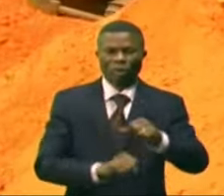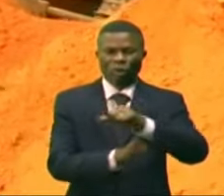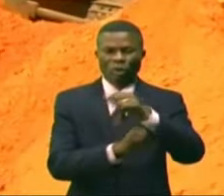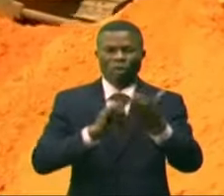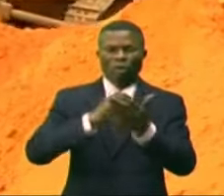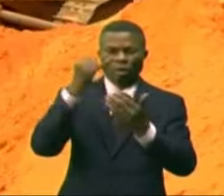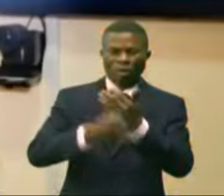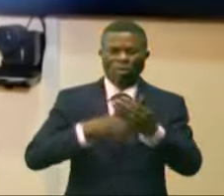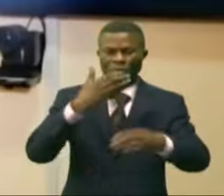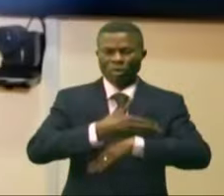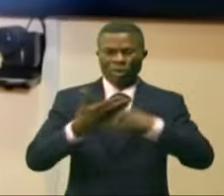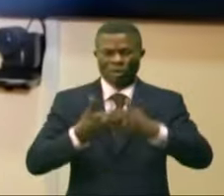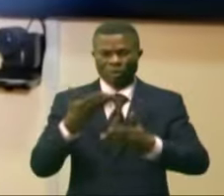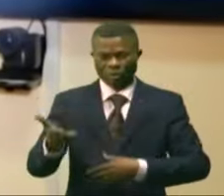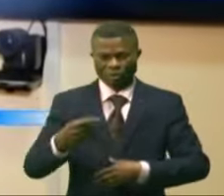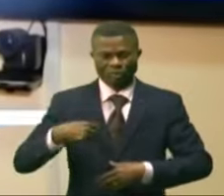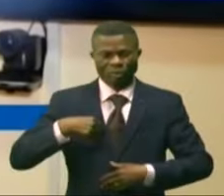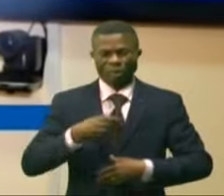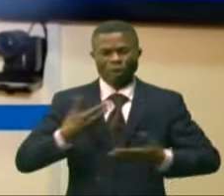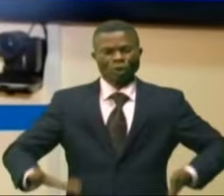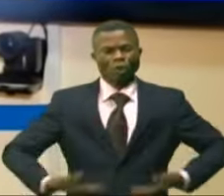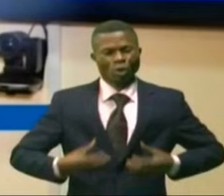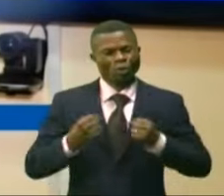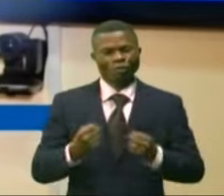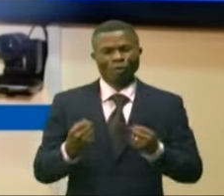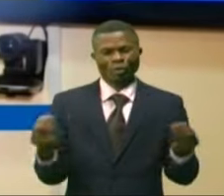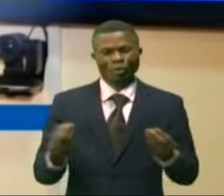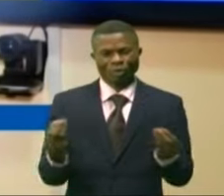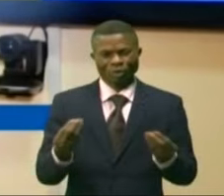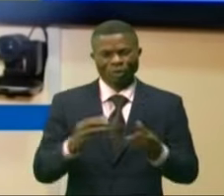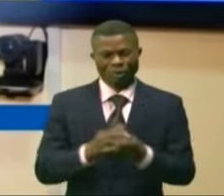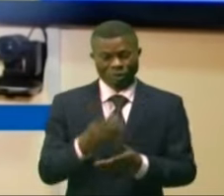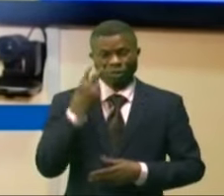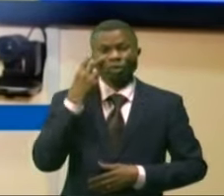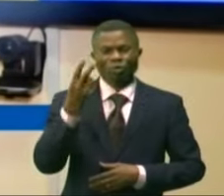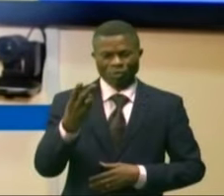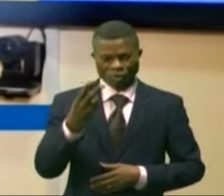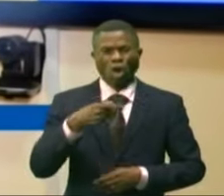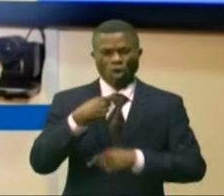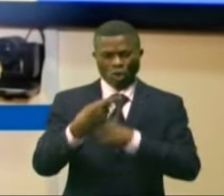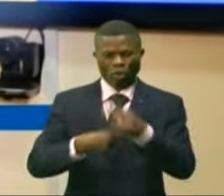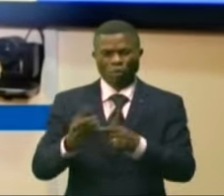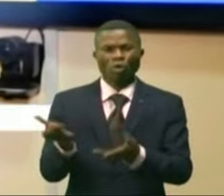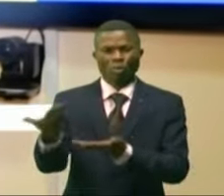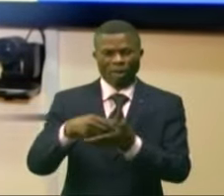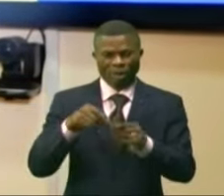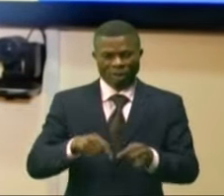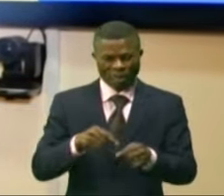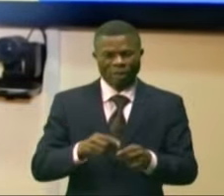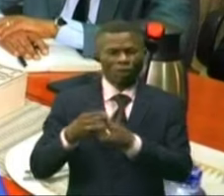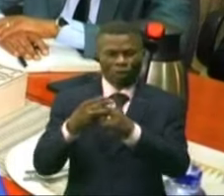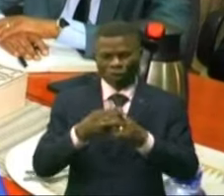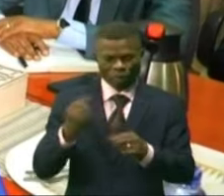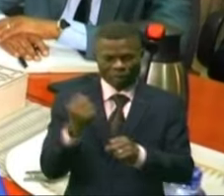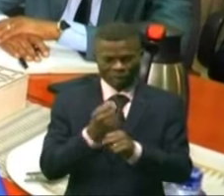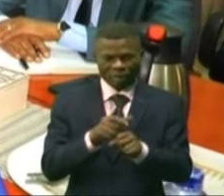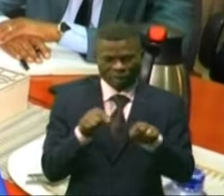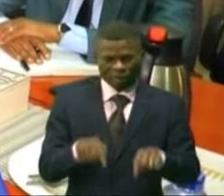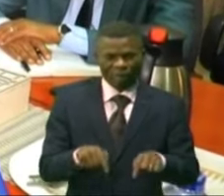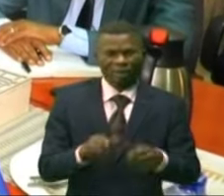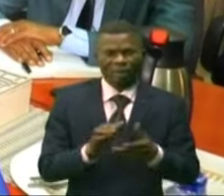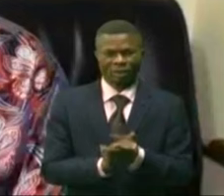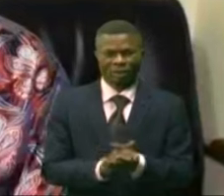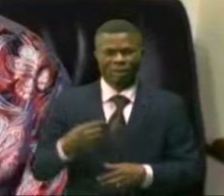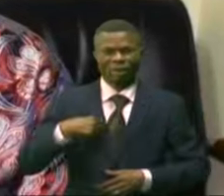projets d'infrastructures. Nous sommes très satisfaits et nous croyons que nous allons commencer à revenir pour faire le suivi de ce que nous sommes dit ici.